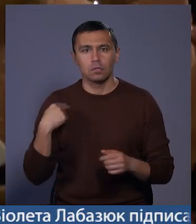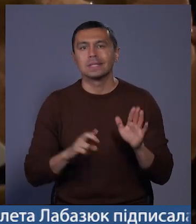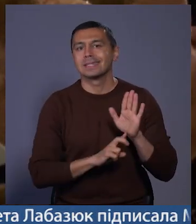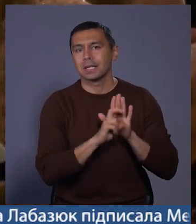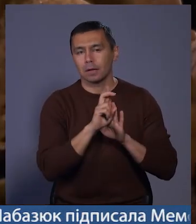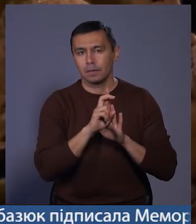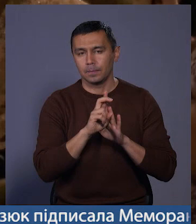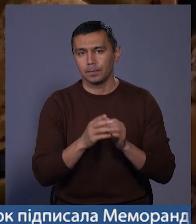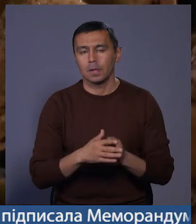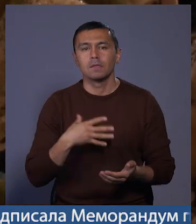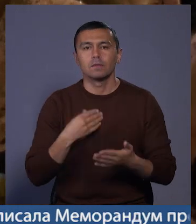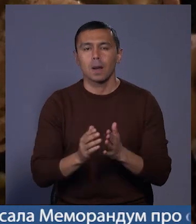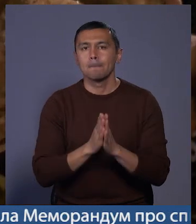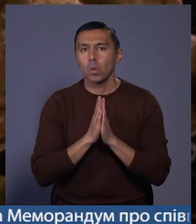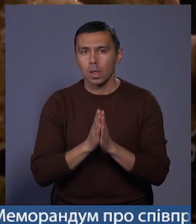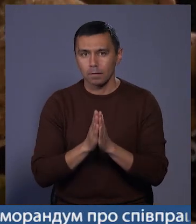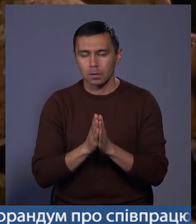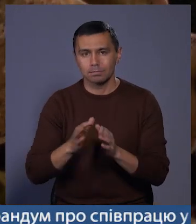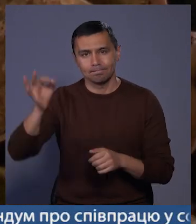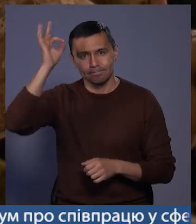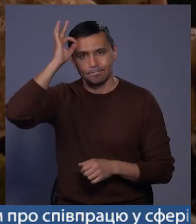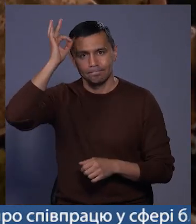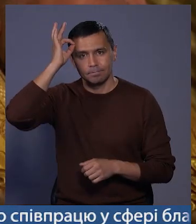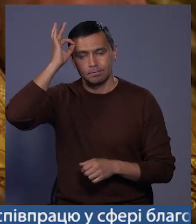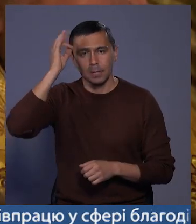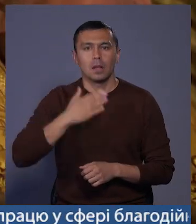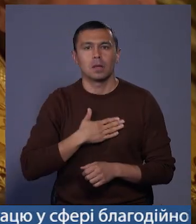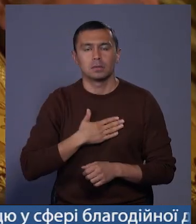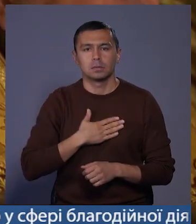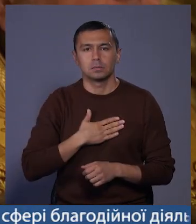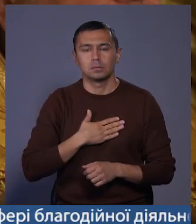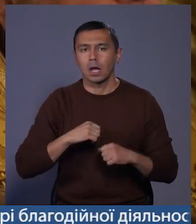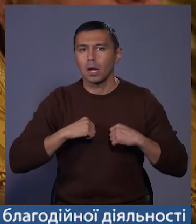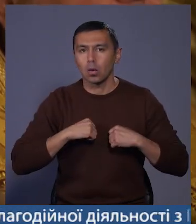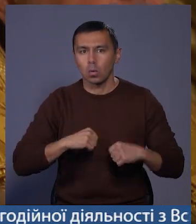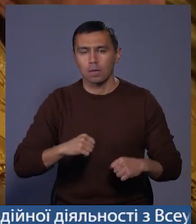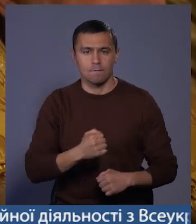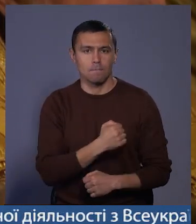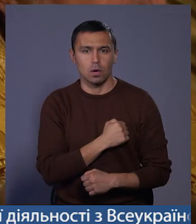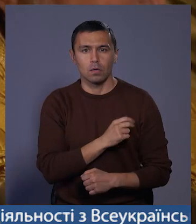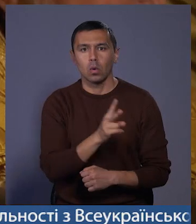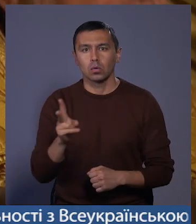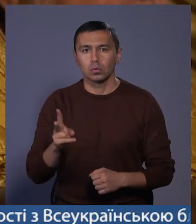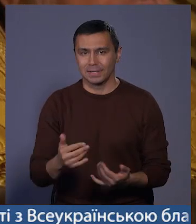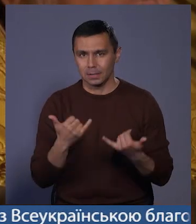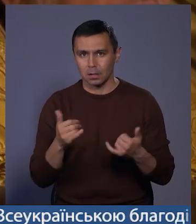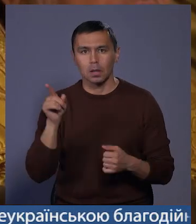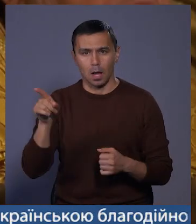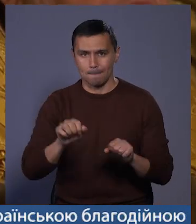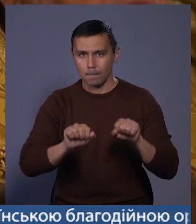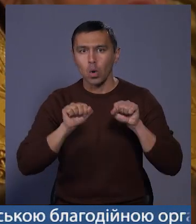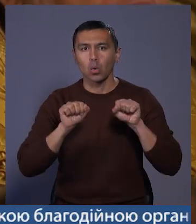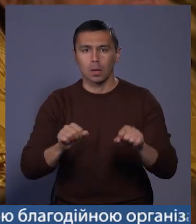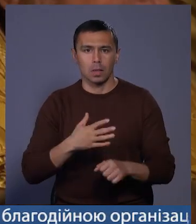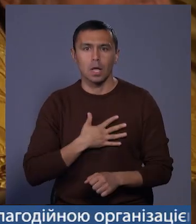України. У своїх молитвах згадуємо наших новітніх героїв-воїнів, які і зараз там боронять